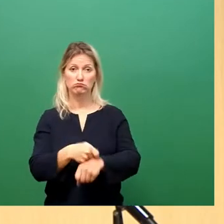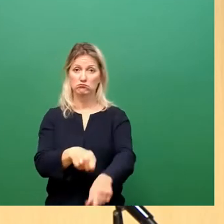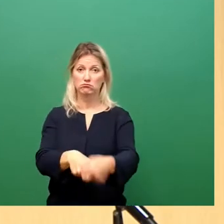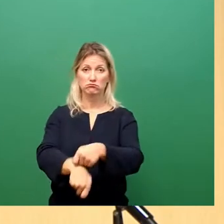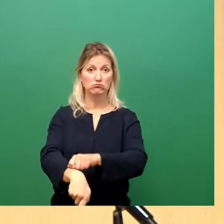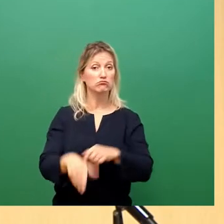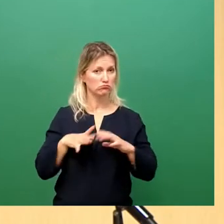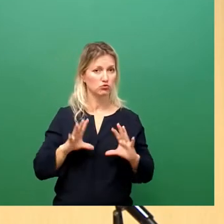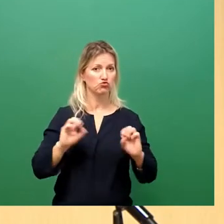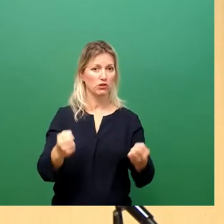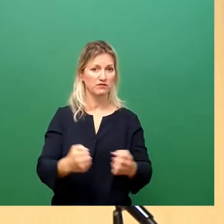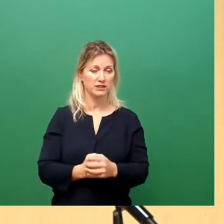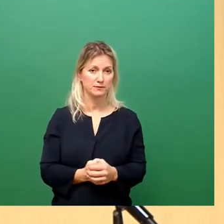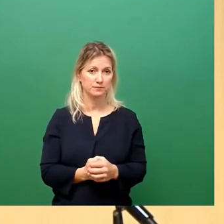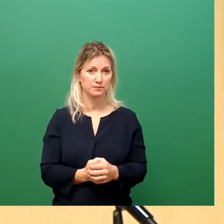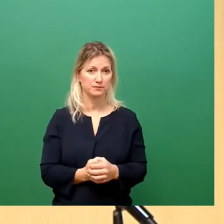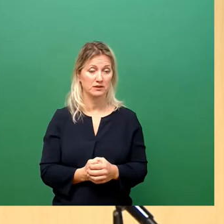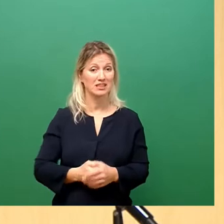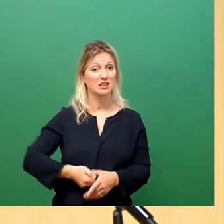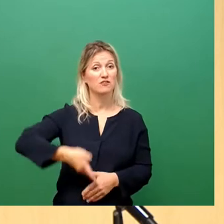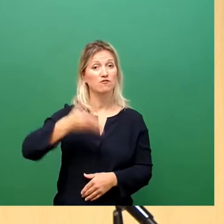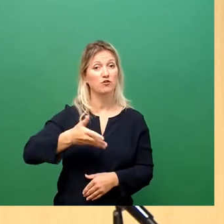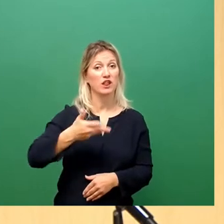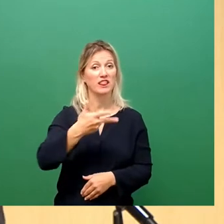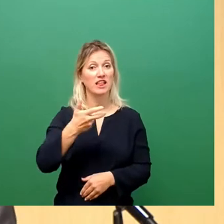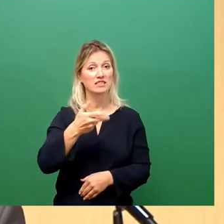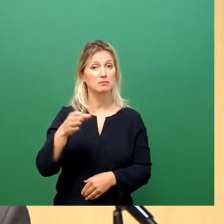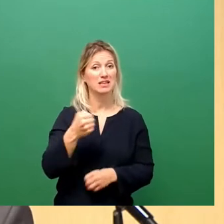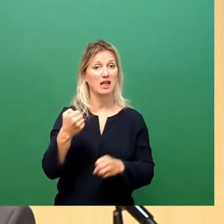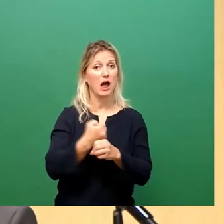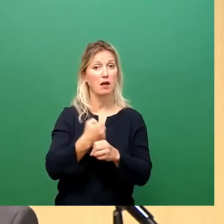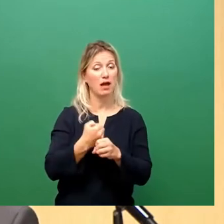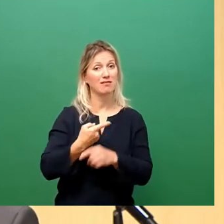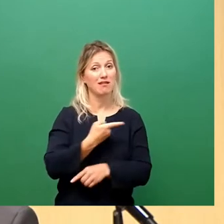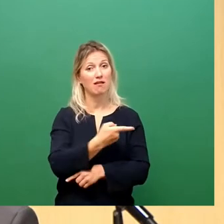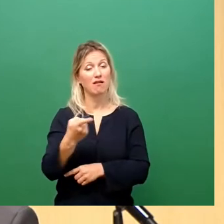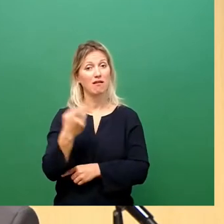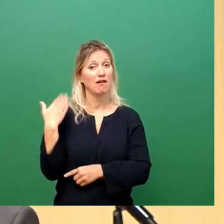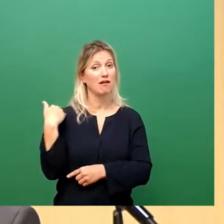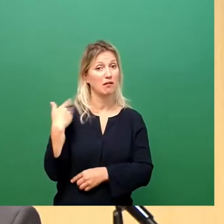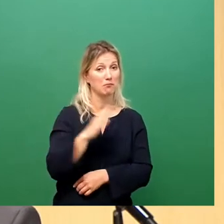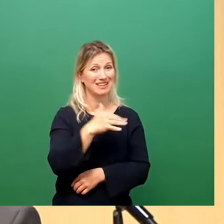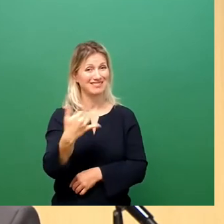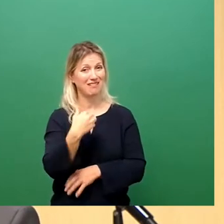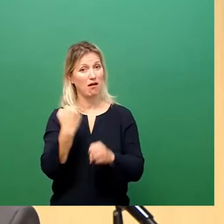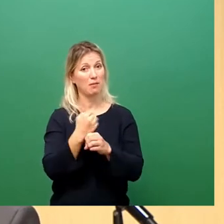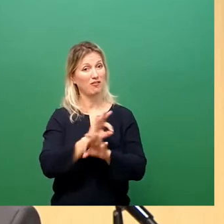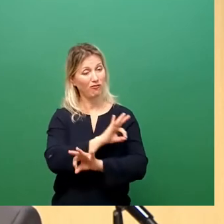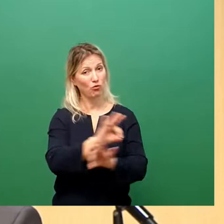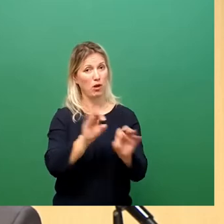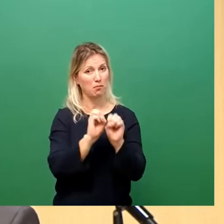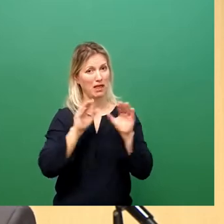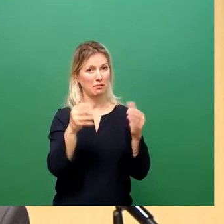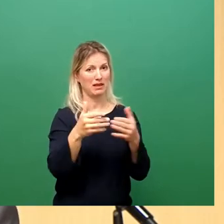530 Beschäftigte wurden bisher für die Arbeit in der Pandemiebekämpfung zusätzlich